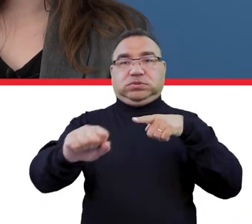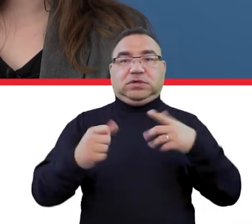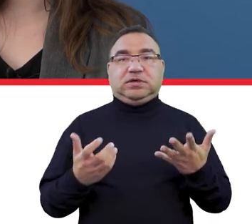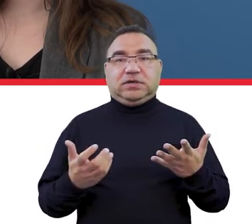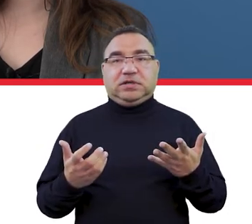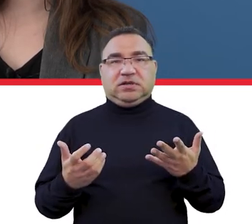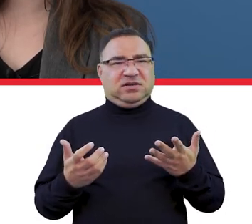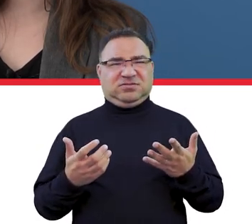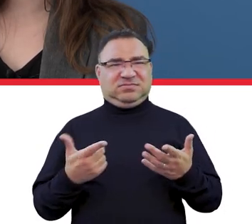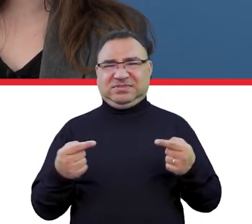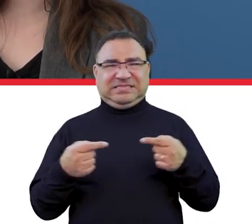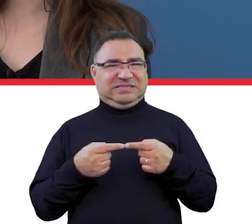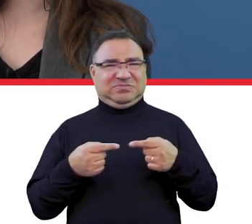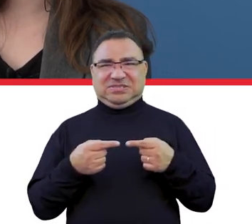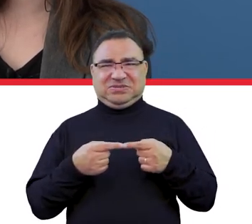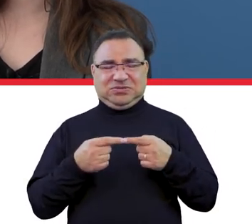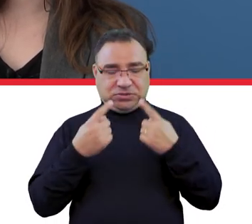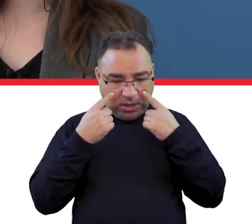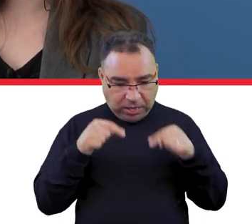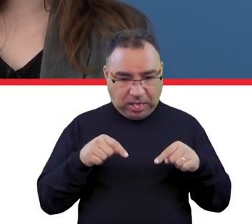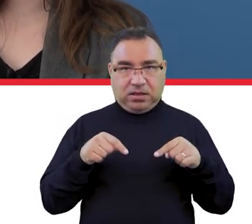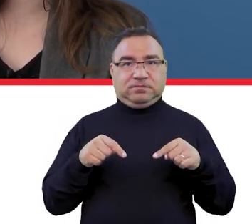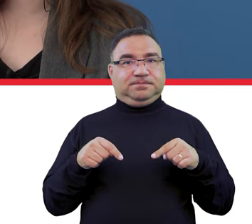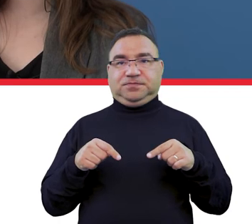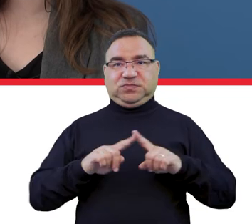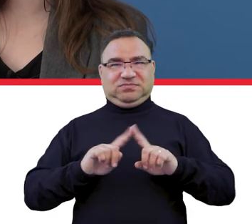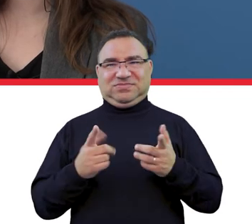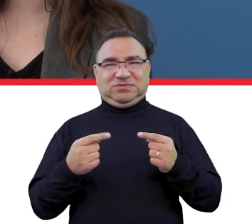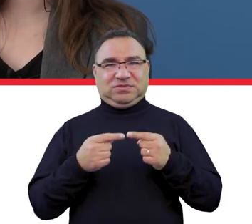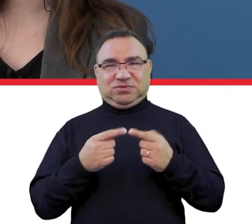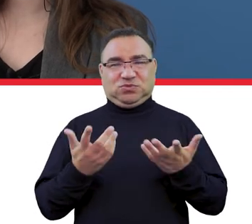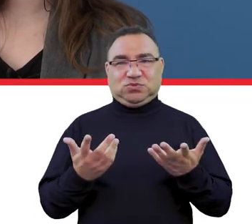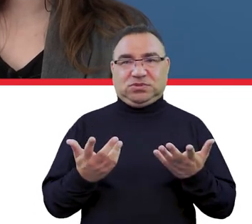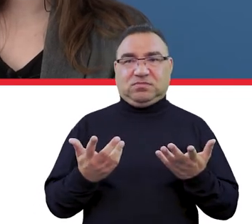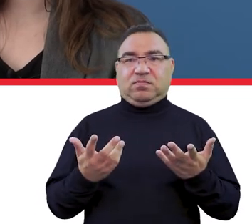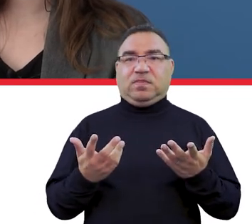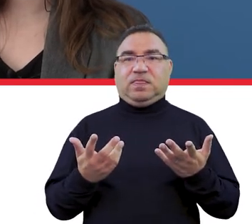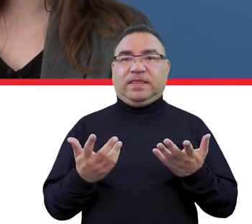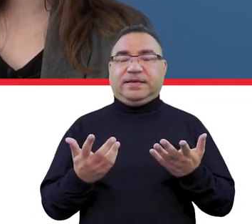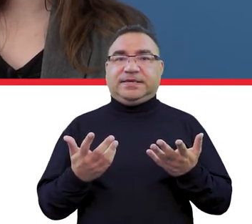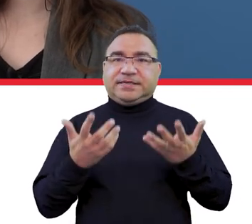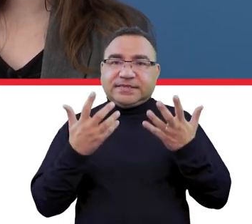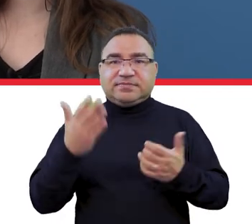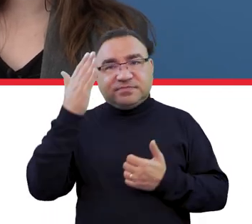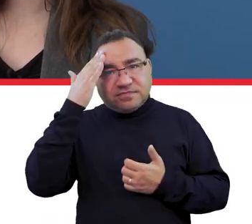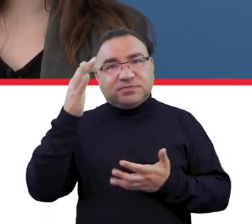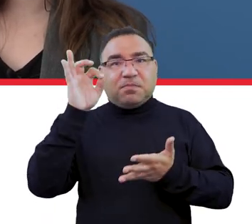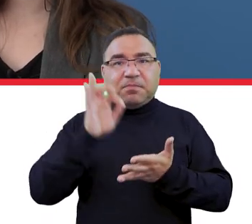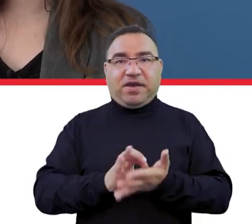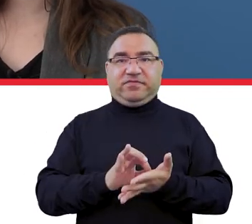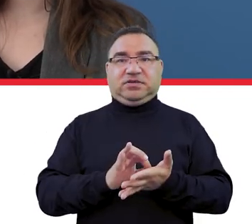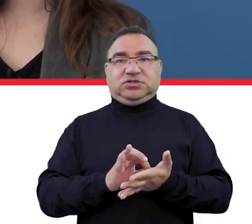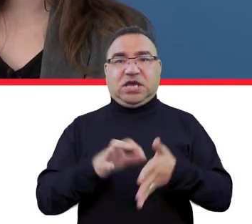No to są skrajne, takie już rygorystyczne rzeczy, ale na pewno chodzi o to, żeby też mieć pewność, że